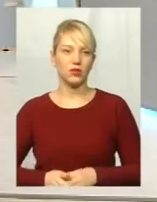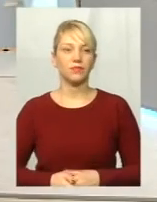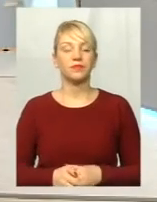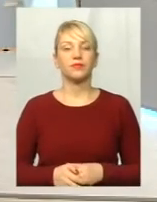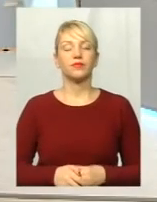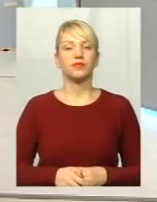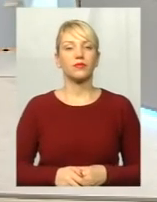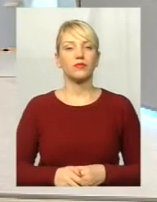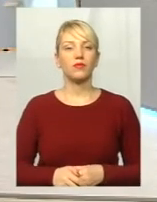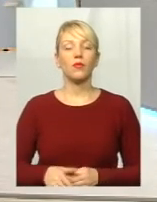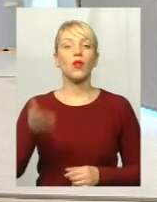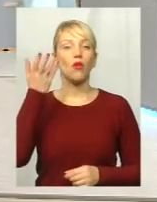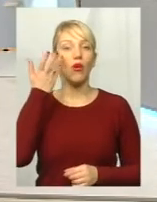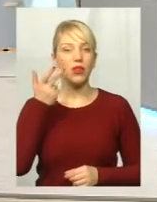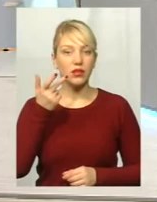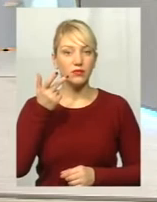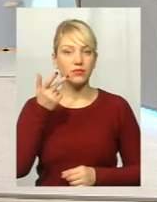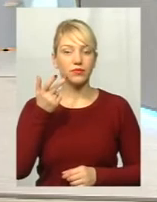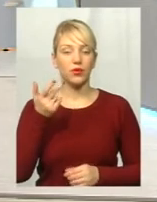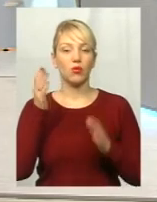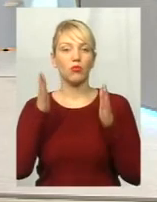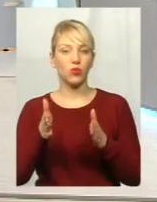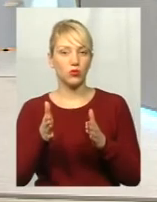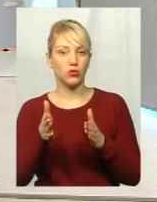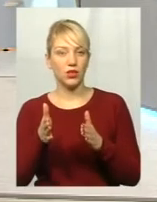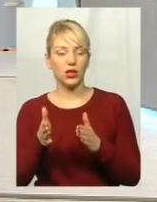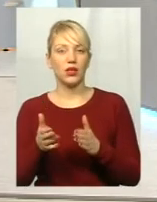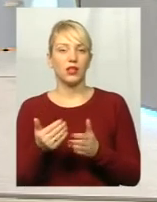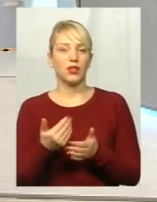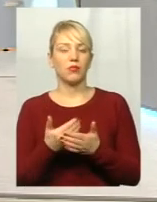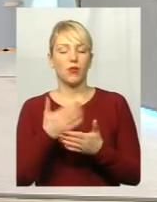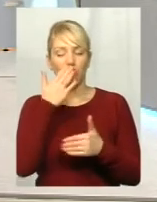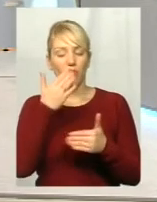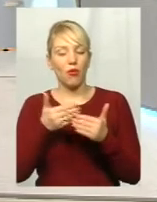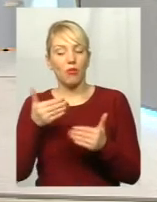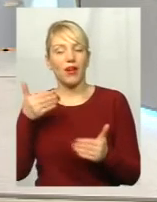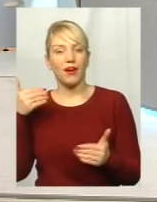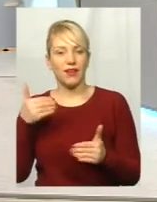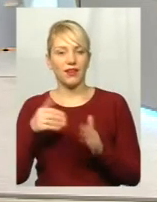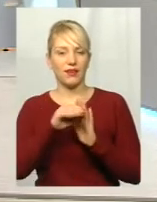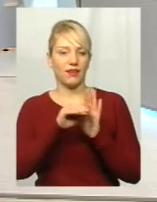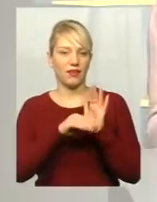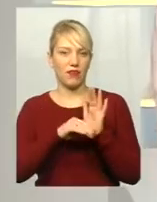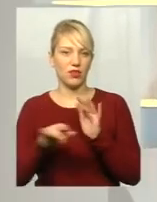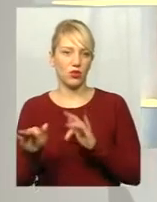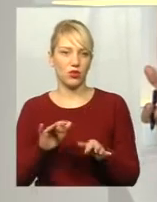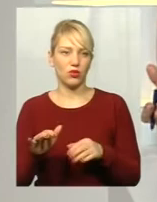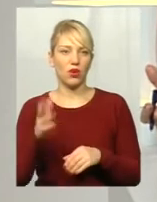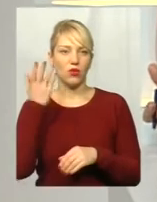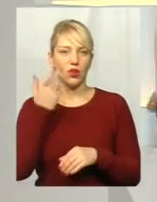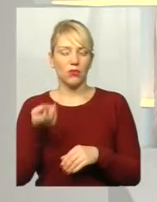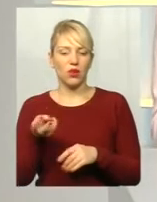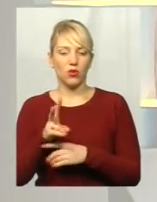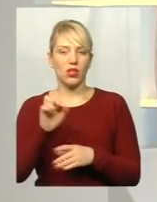коли будуть, принаймні, хоча попередні графіки руху определені? Тому що на сьогоднішній день ти приходиш на зупинку, взагалі не